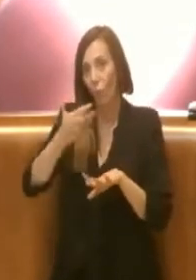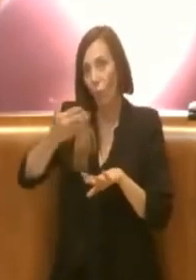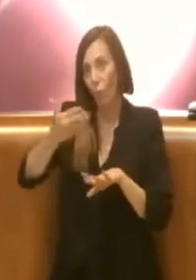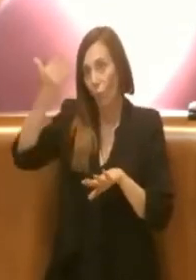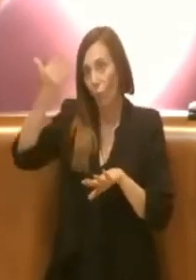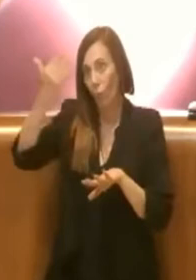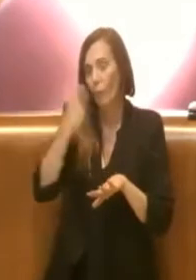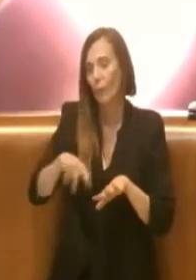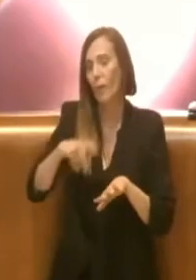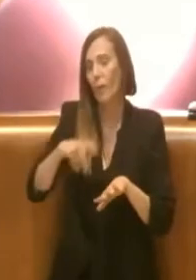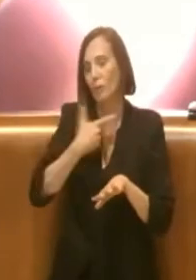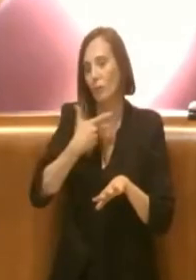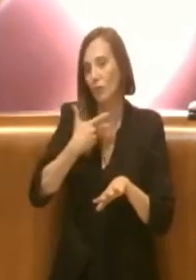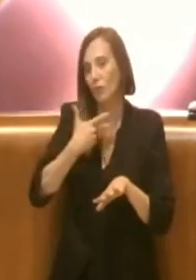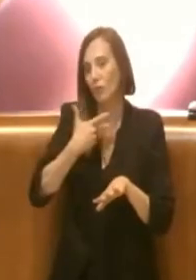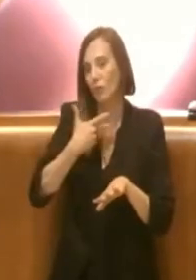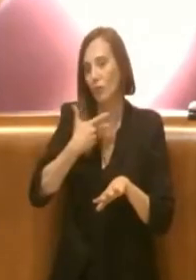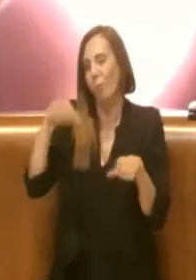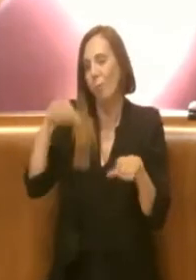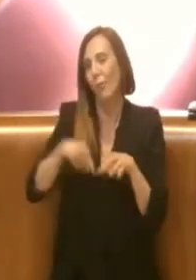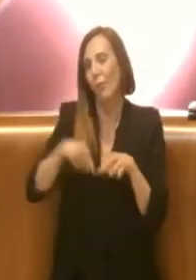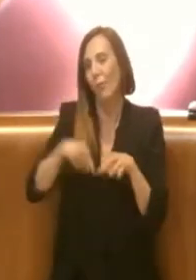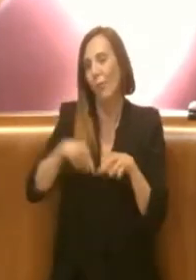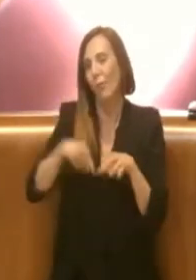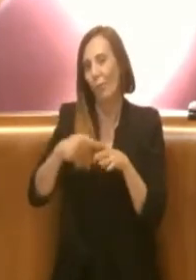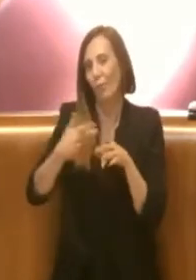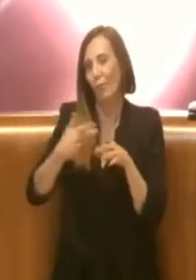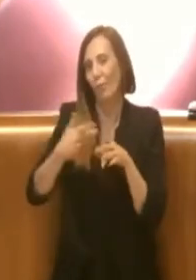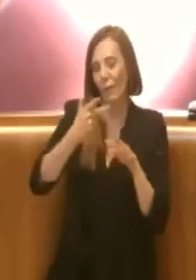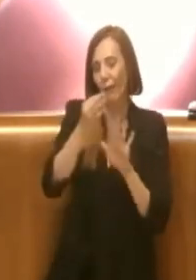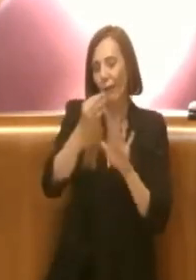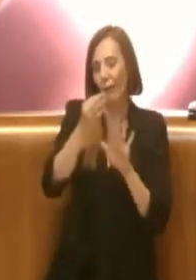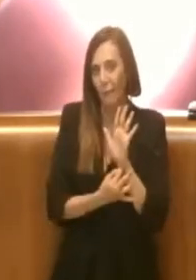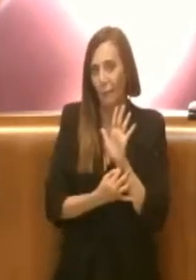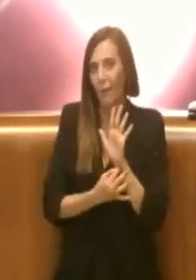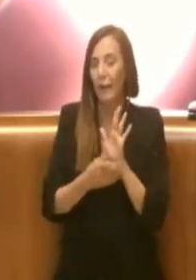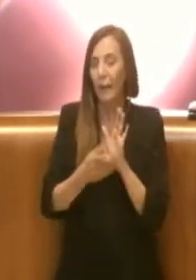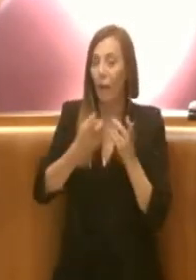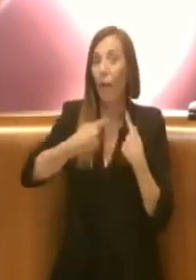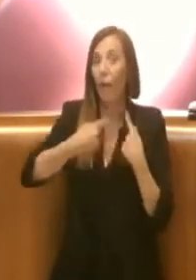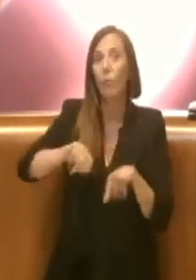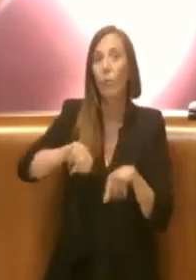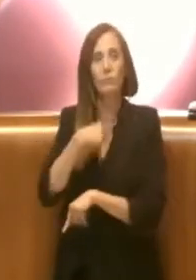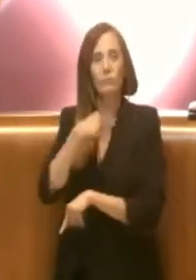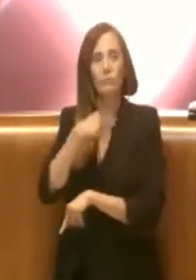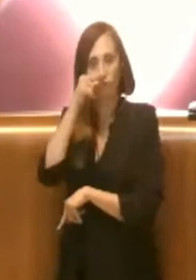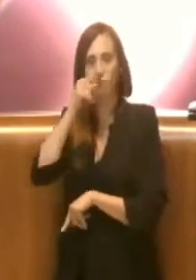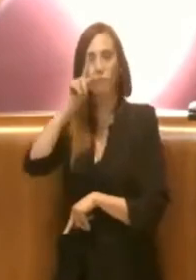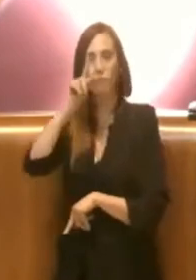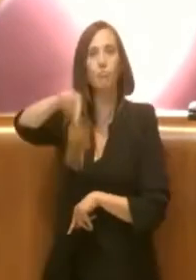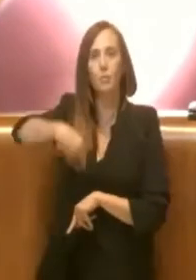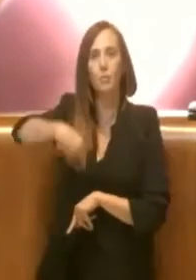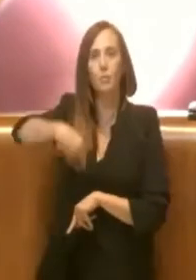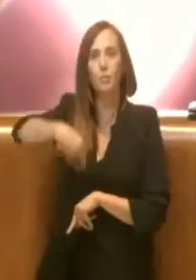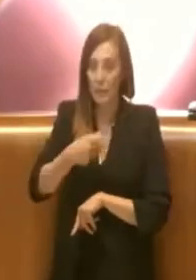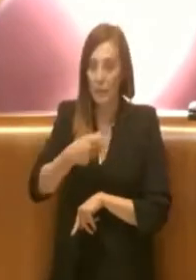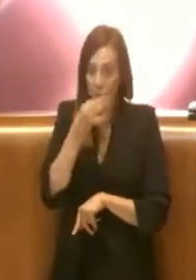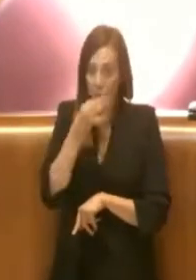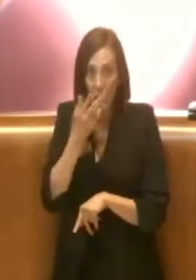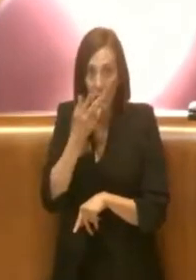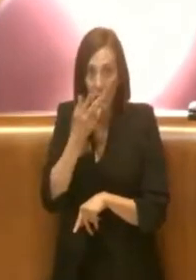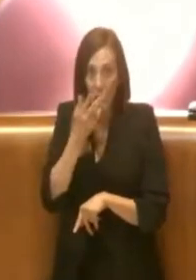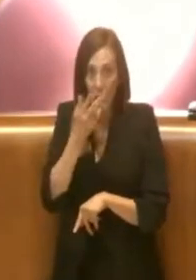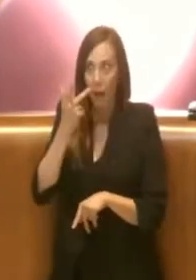è carente in molti suoi aspetti. Come dicevo non abbiamo la pretesa di aver risolto le